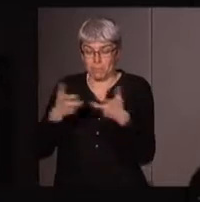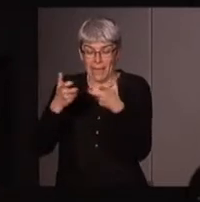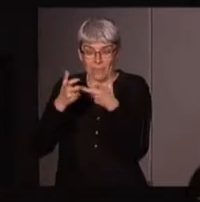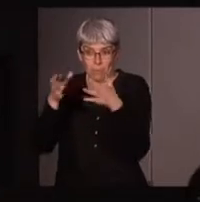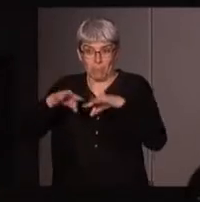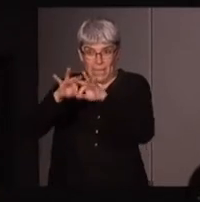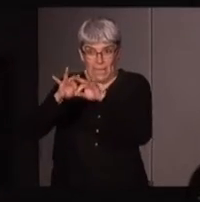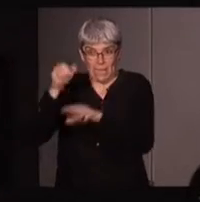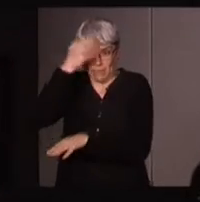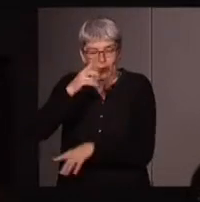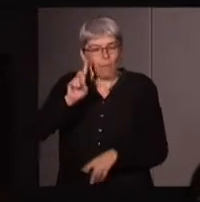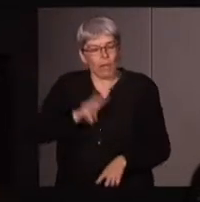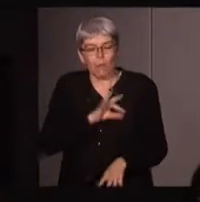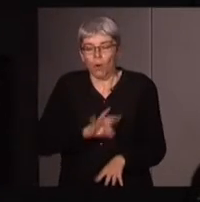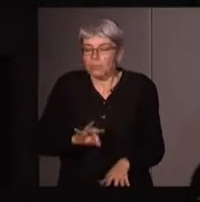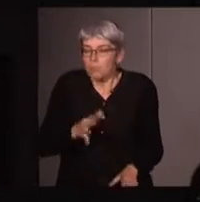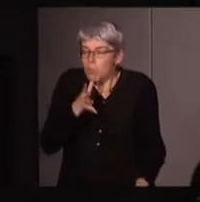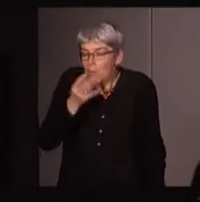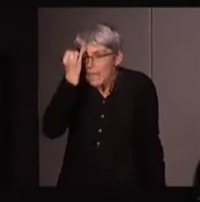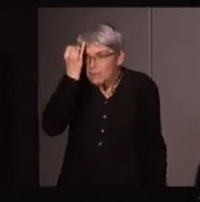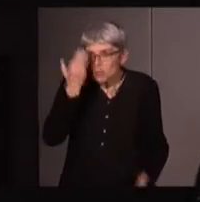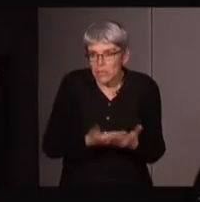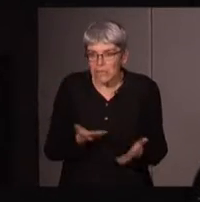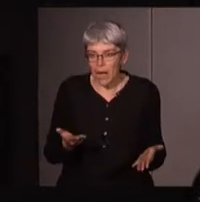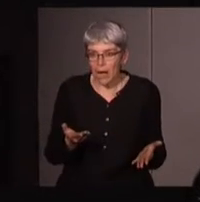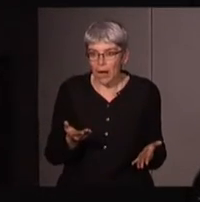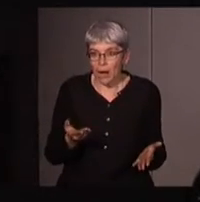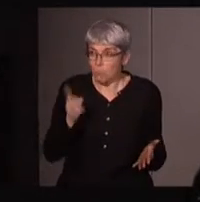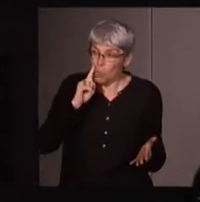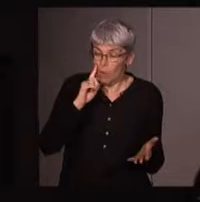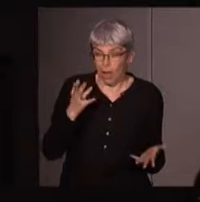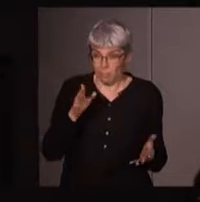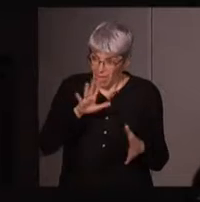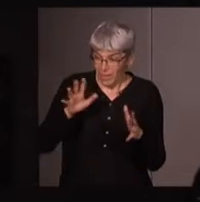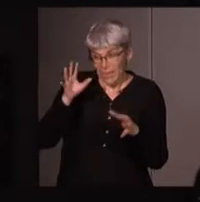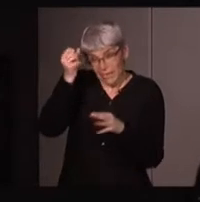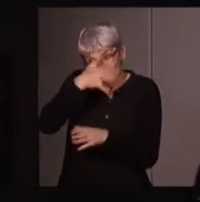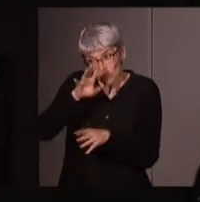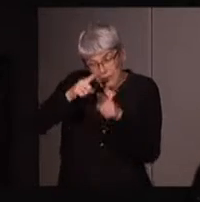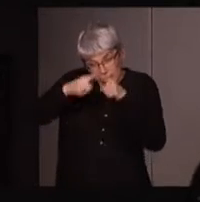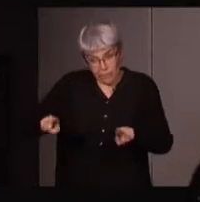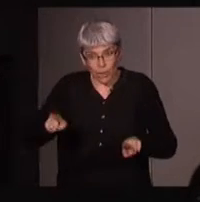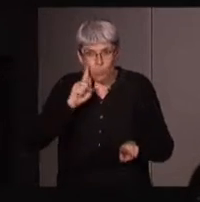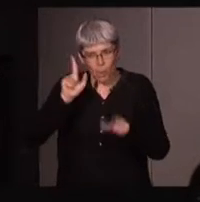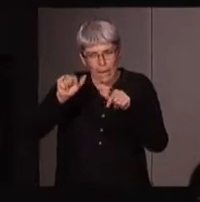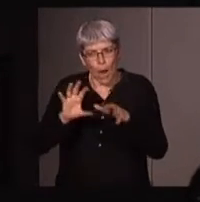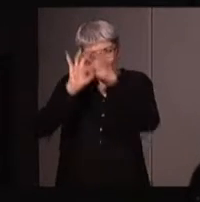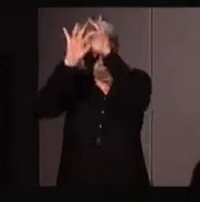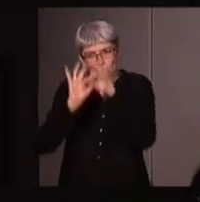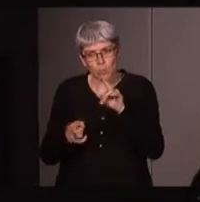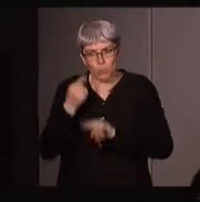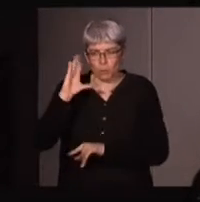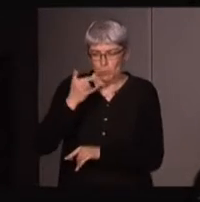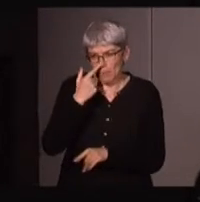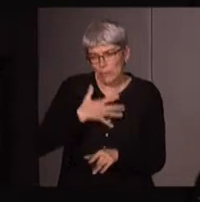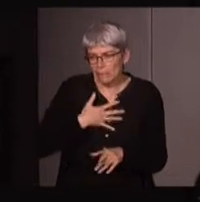sensibilité parmi l'autre. Pour nous, c'est impensable ou c'est encore en partie impensable, mais pour les Etats-Unis, c'est tout à fait différent. Il me semble que ça remet peut-être